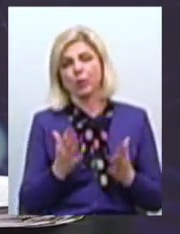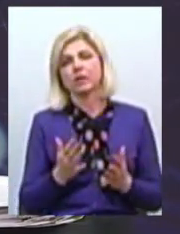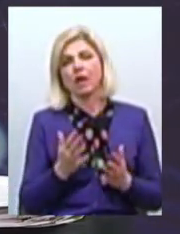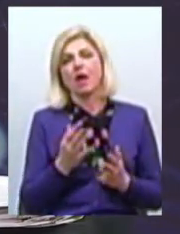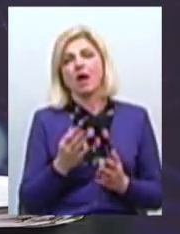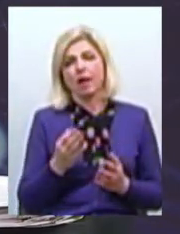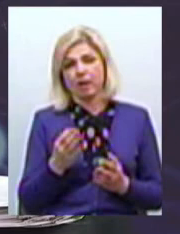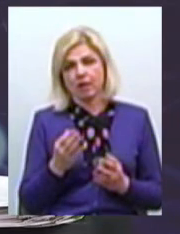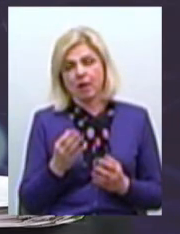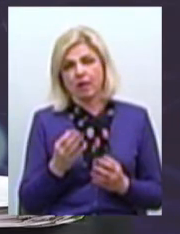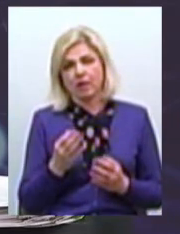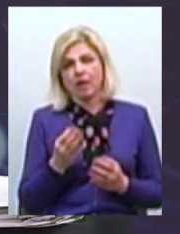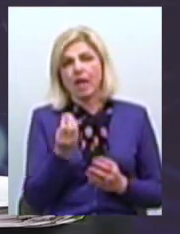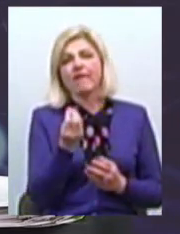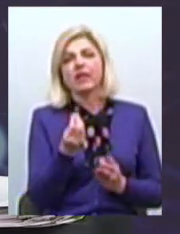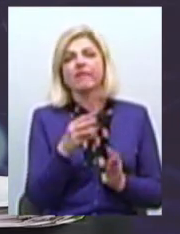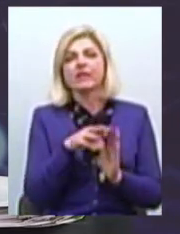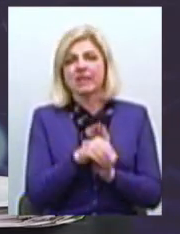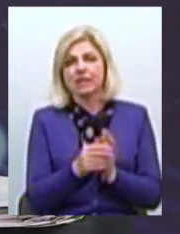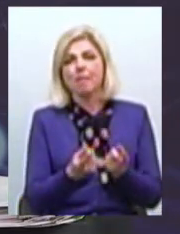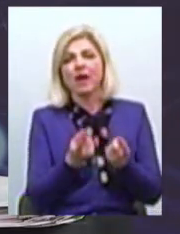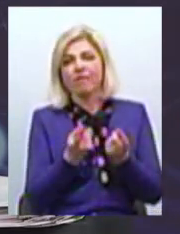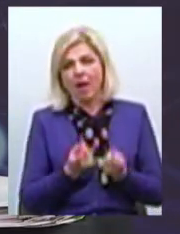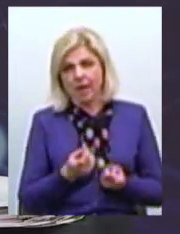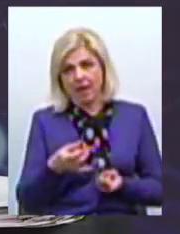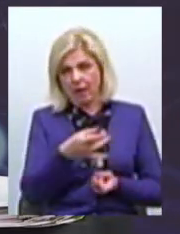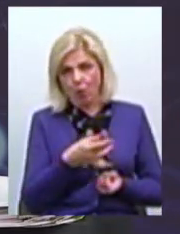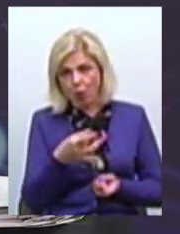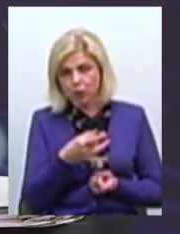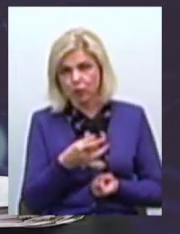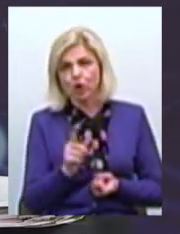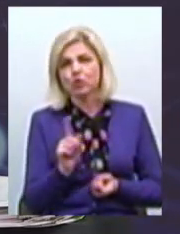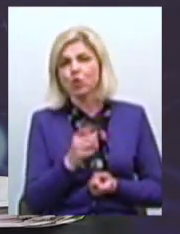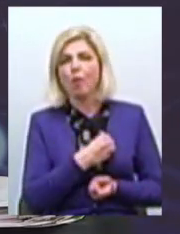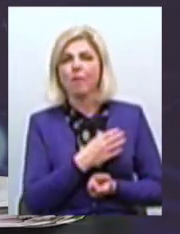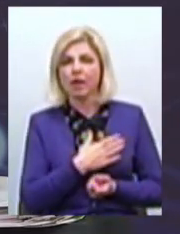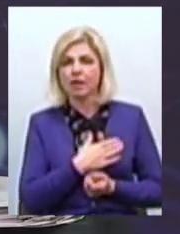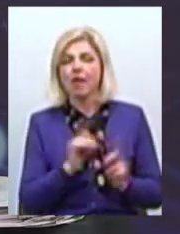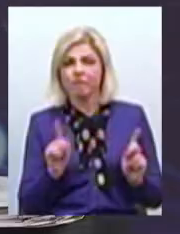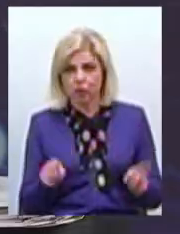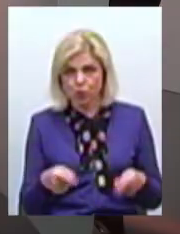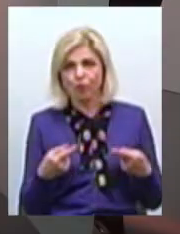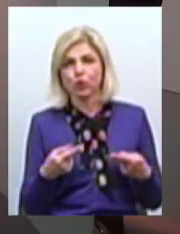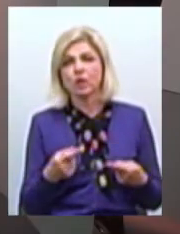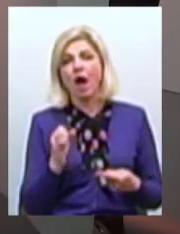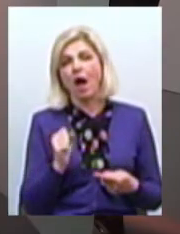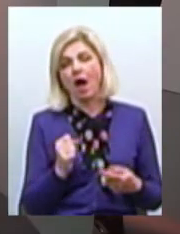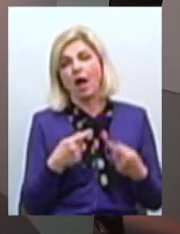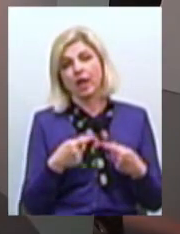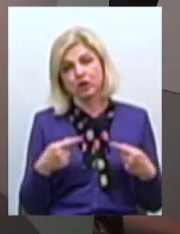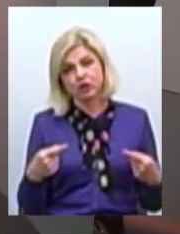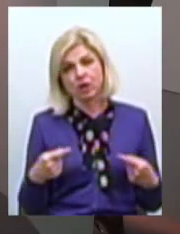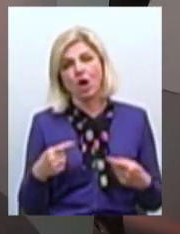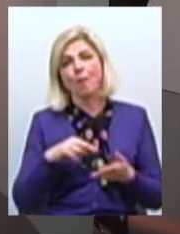приваблювальність регіону Це те, що майно відновлюється, а вже інші